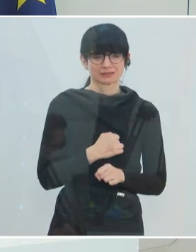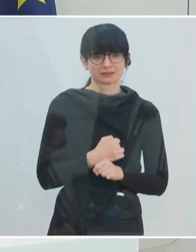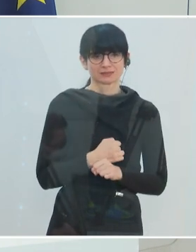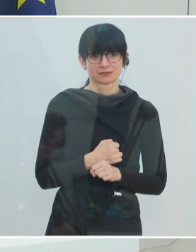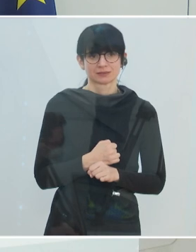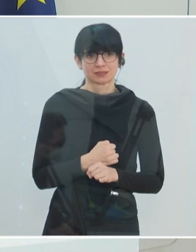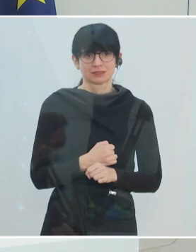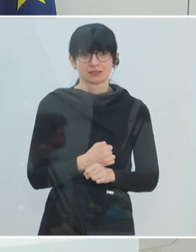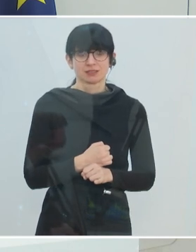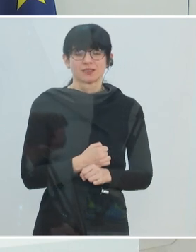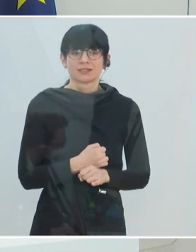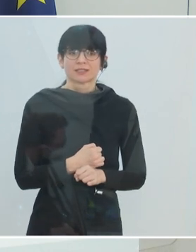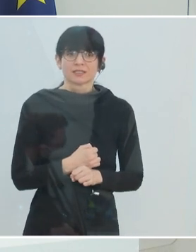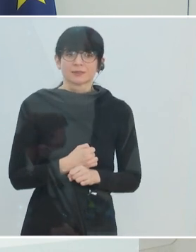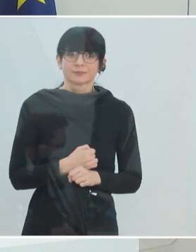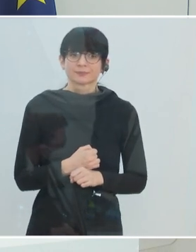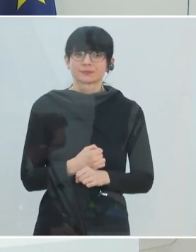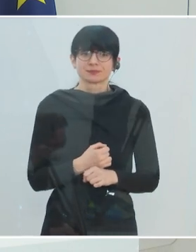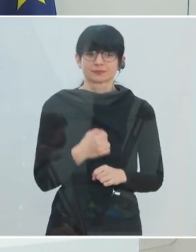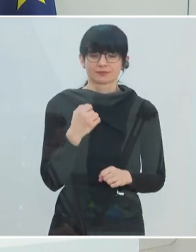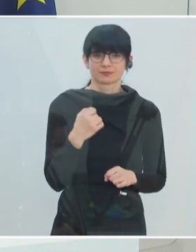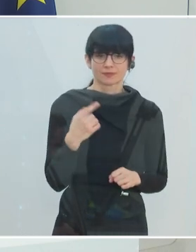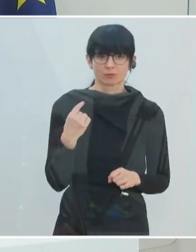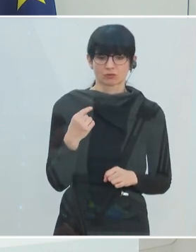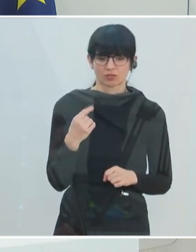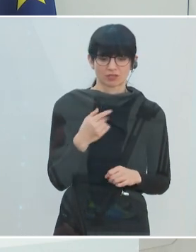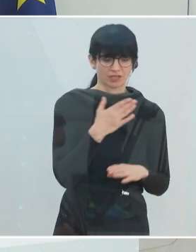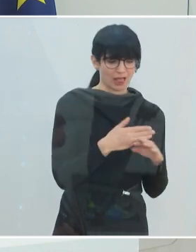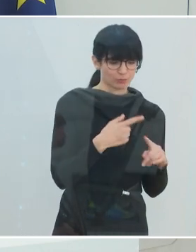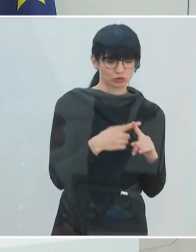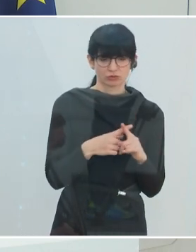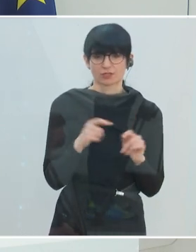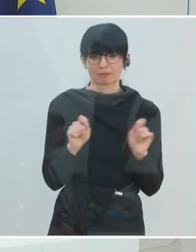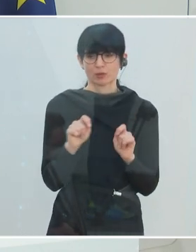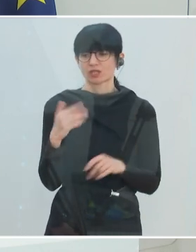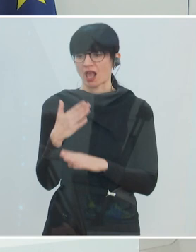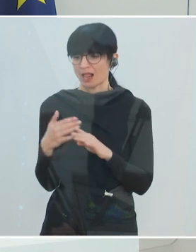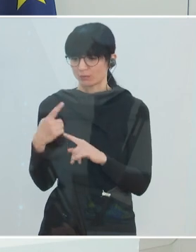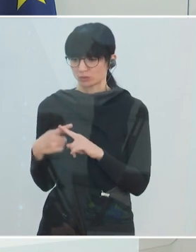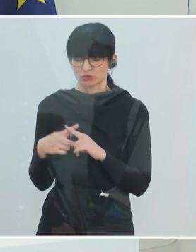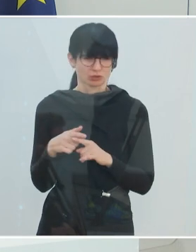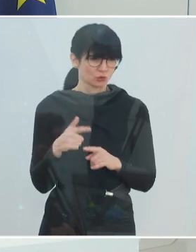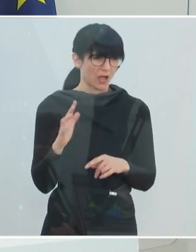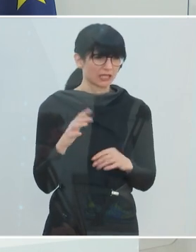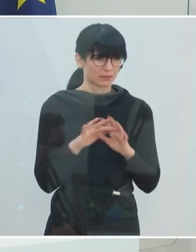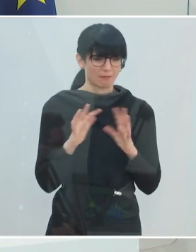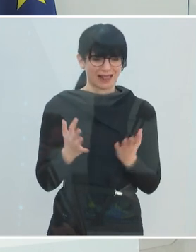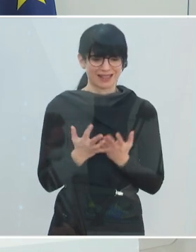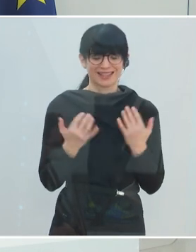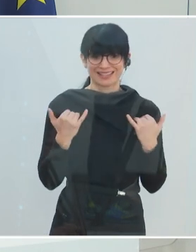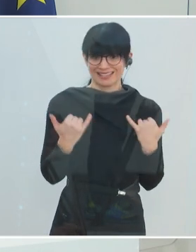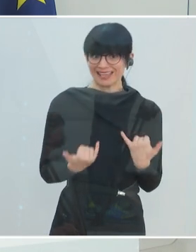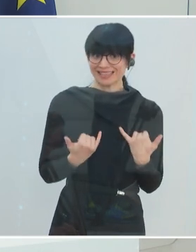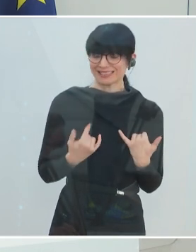Handball nicht so gut kennen, es gibt zweimal 30 Minuten. Das ist die Spielzeit, reine Spielzeit. Und wir befinden uns jetzt ungefähr in der zweiten